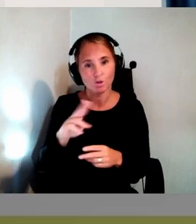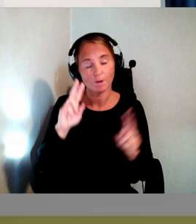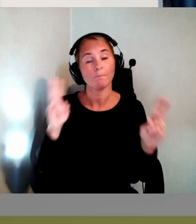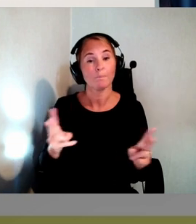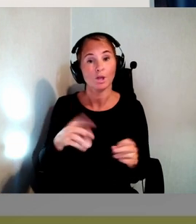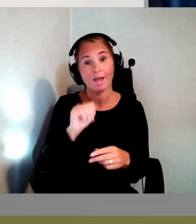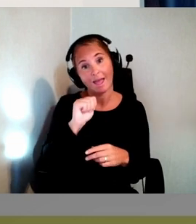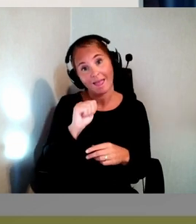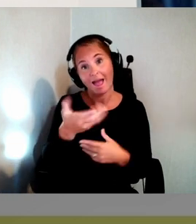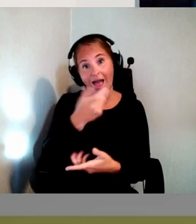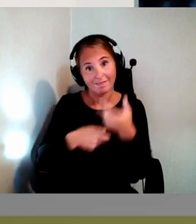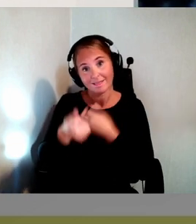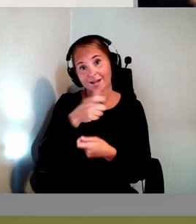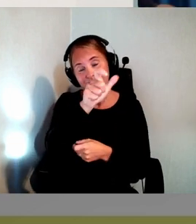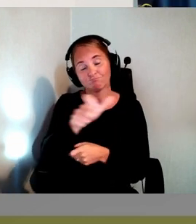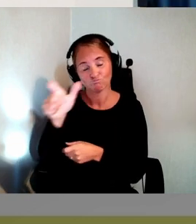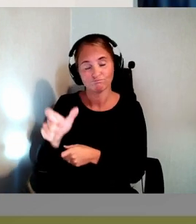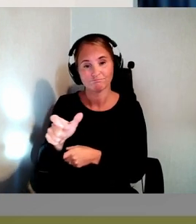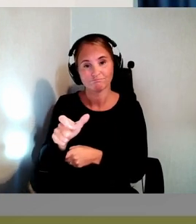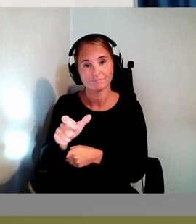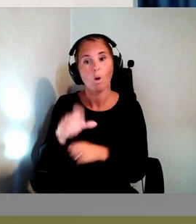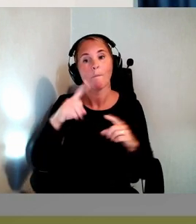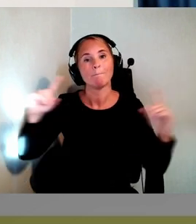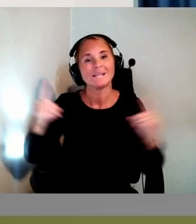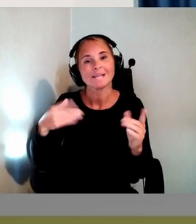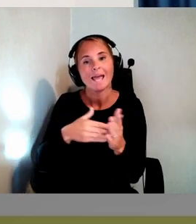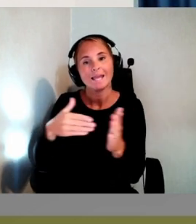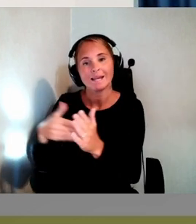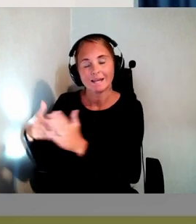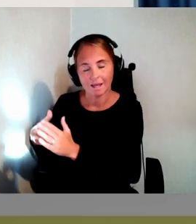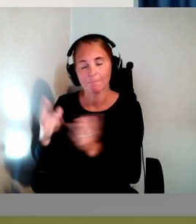-handlarna. Och färre hinder innebär ju också ökad konvertering.